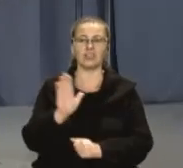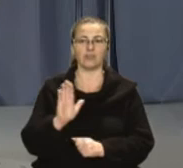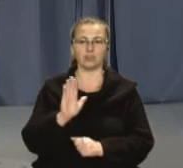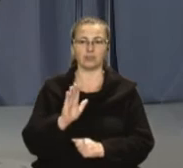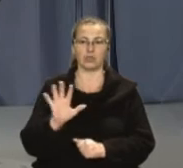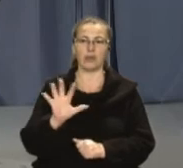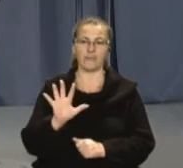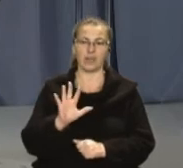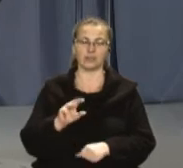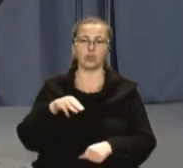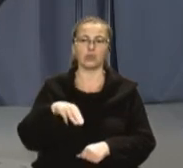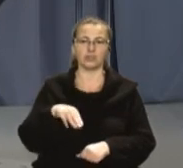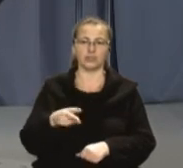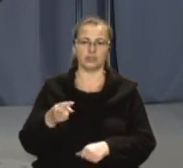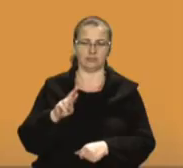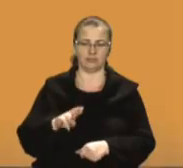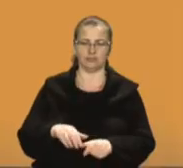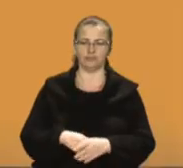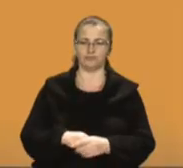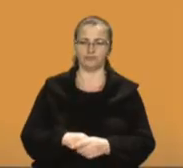Доборка 5 травня, зокрема, про таке.